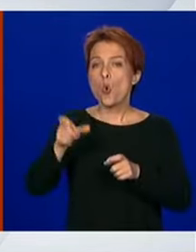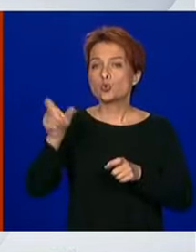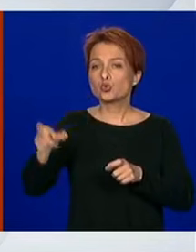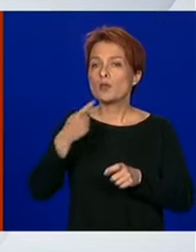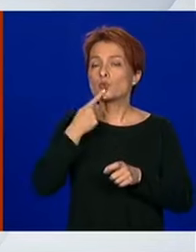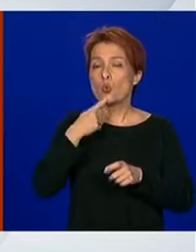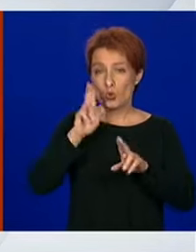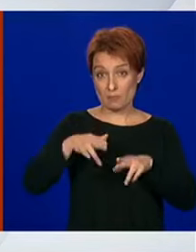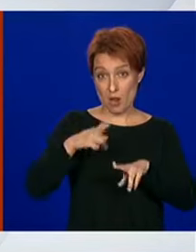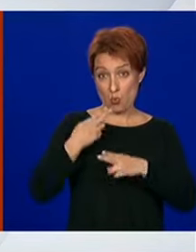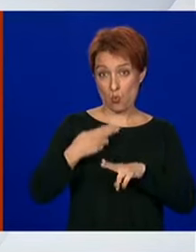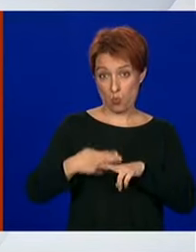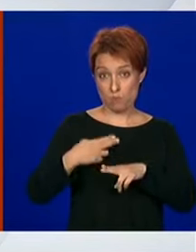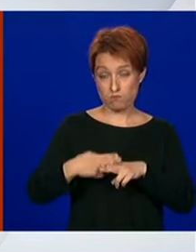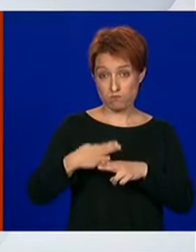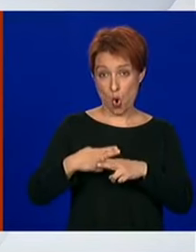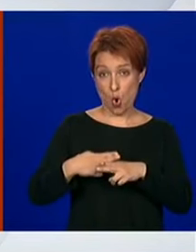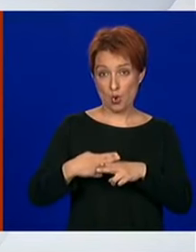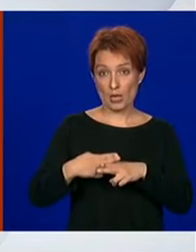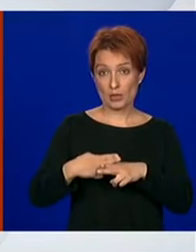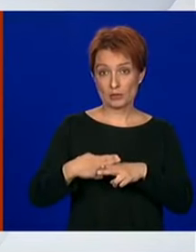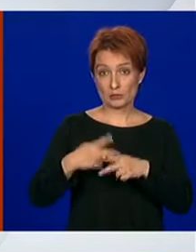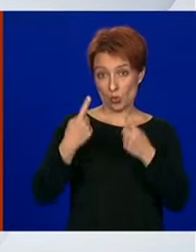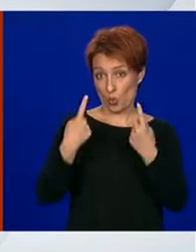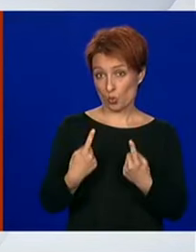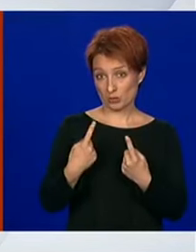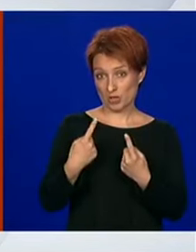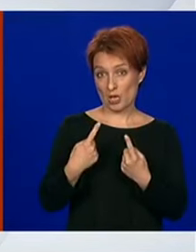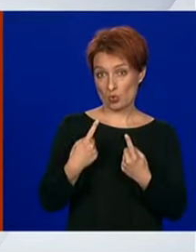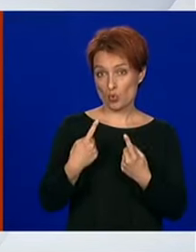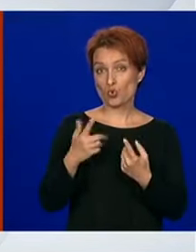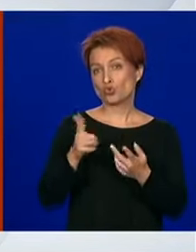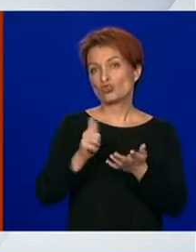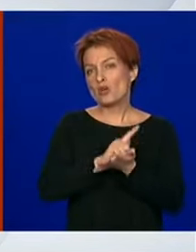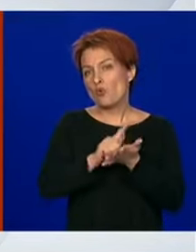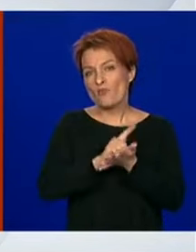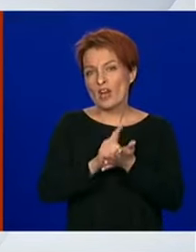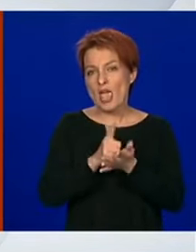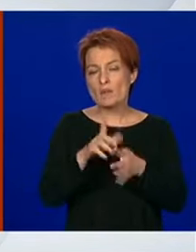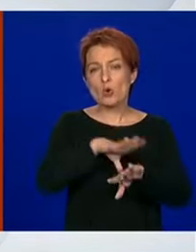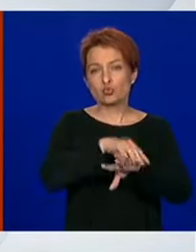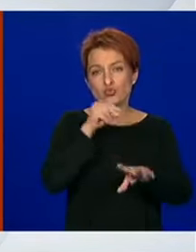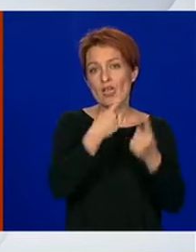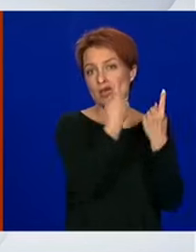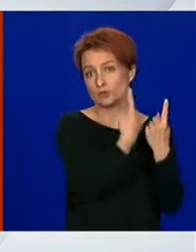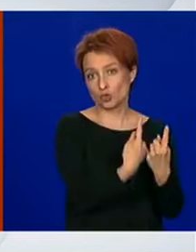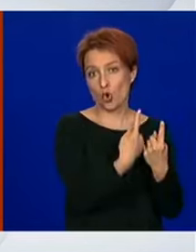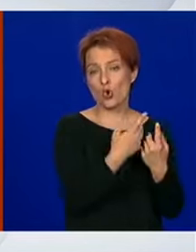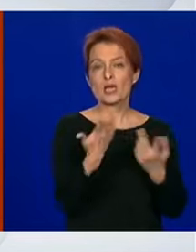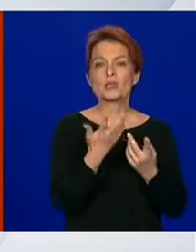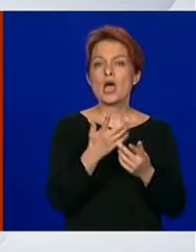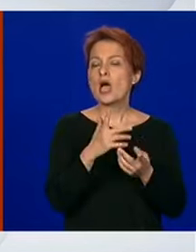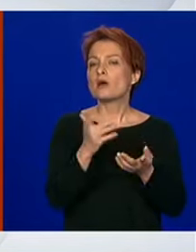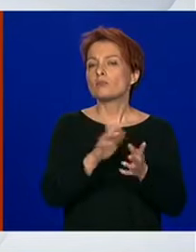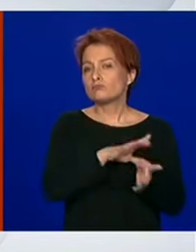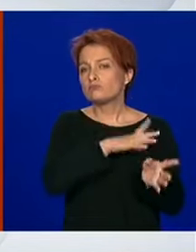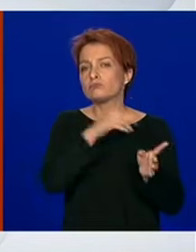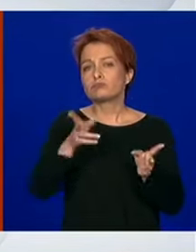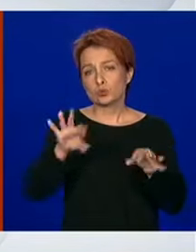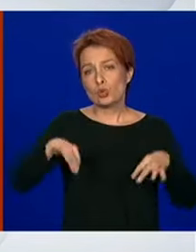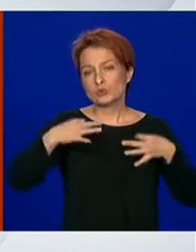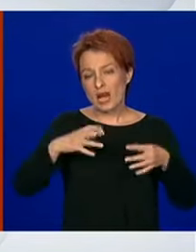simptome ostanu u Švedskoj još neko vrijeme dok se njihovo stanje ne riješi nakon toga će se